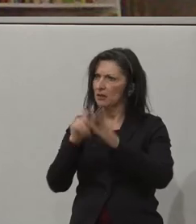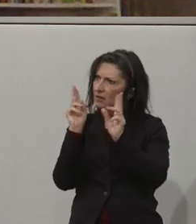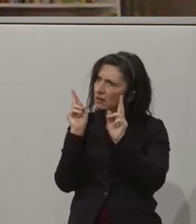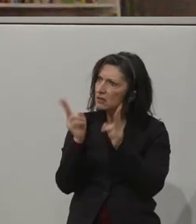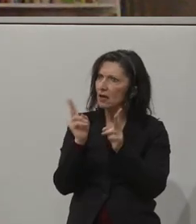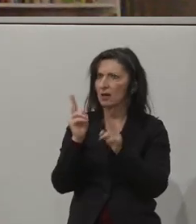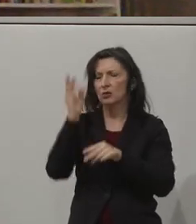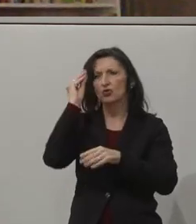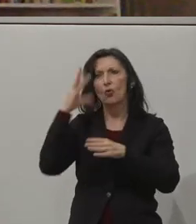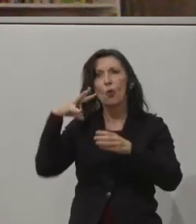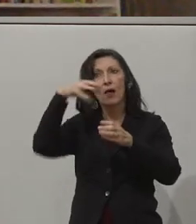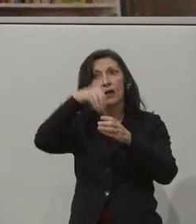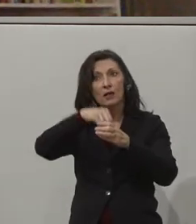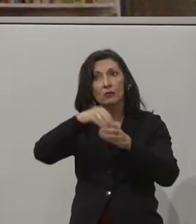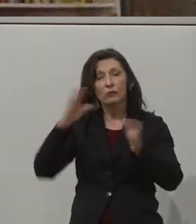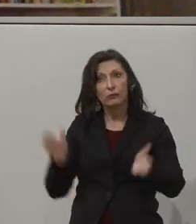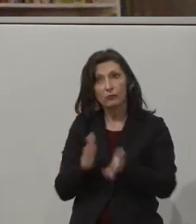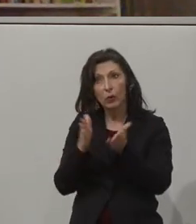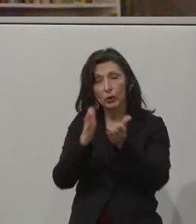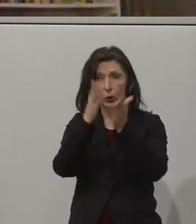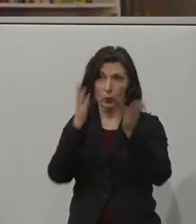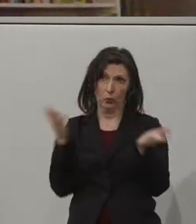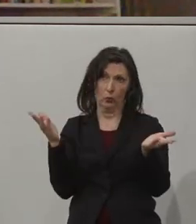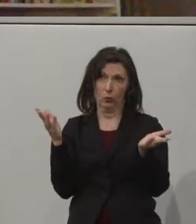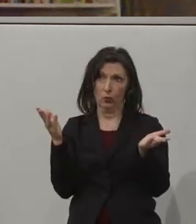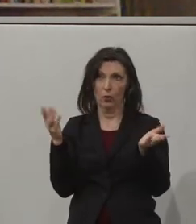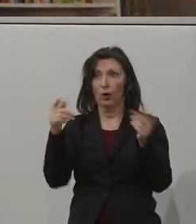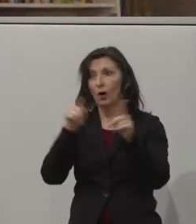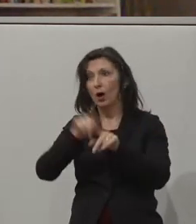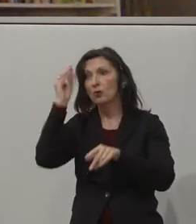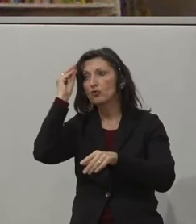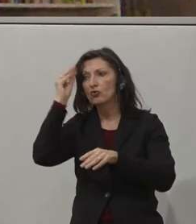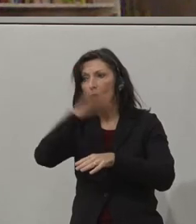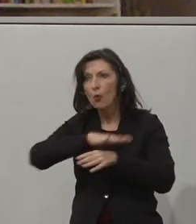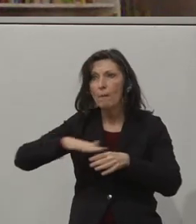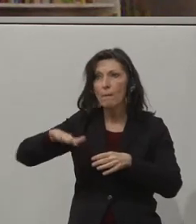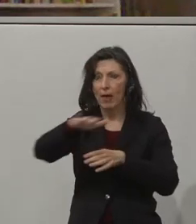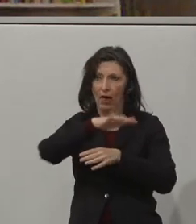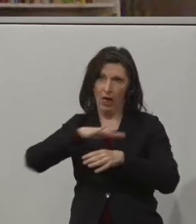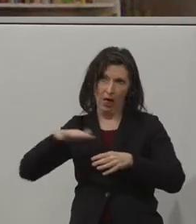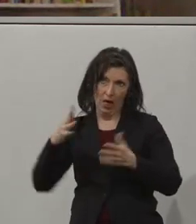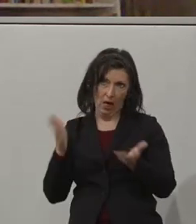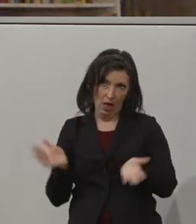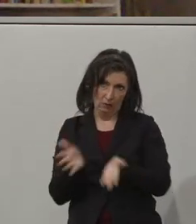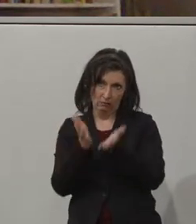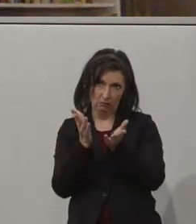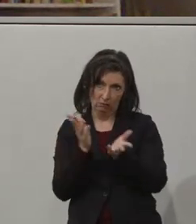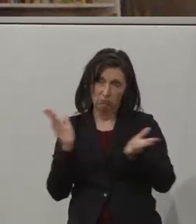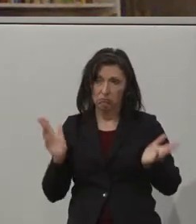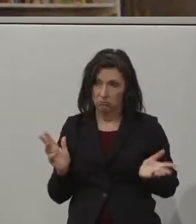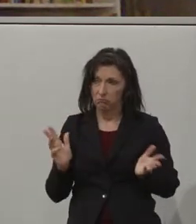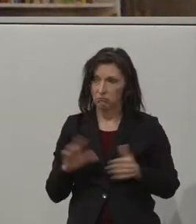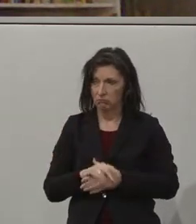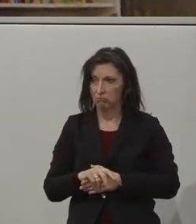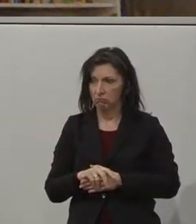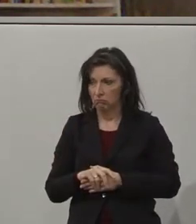auch fördern und mehr bewusst auch in den Schulen bieten und könnten auch neue